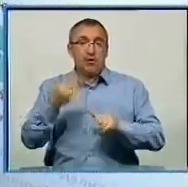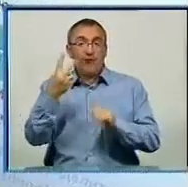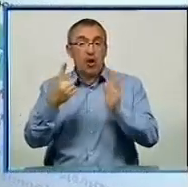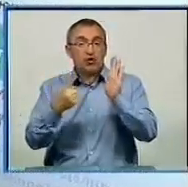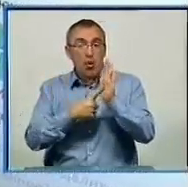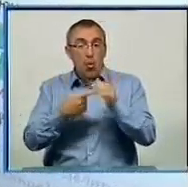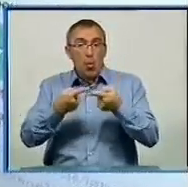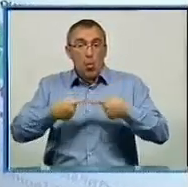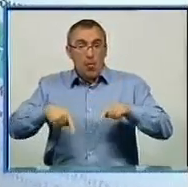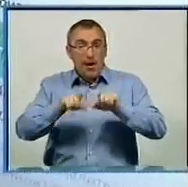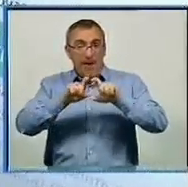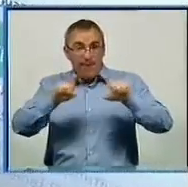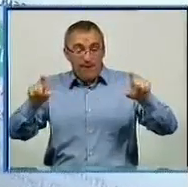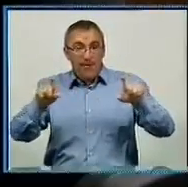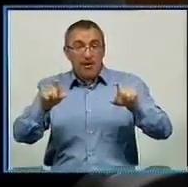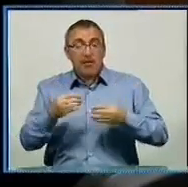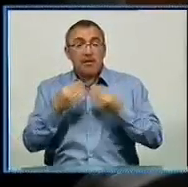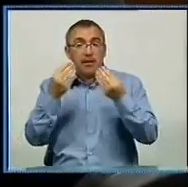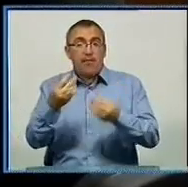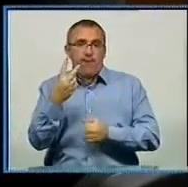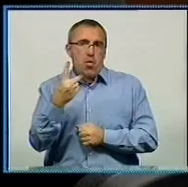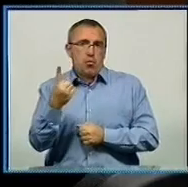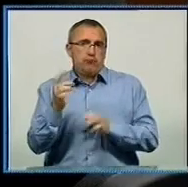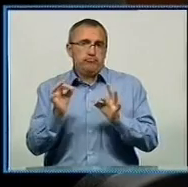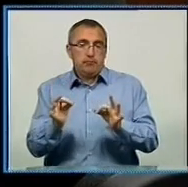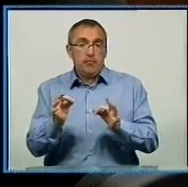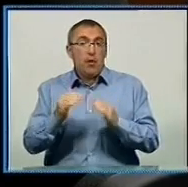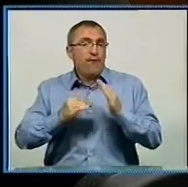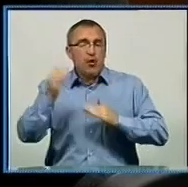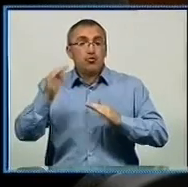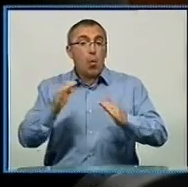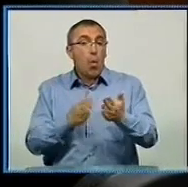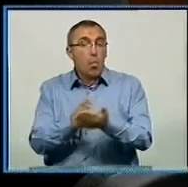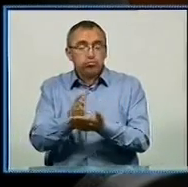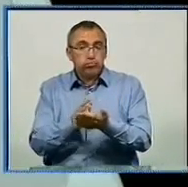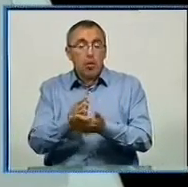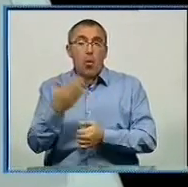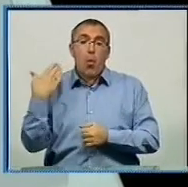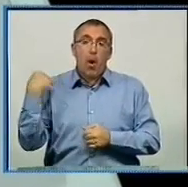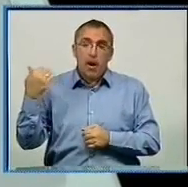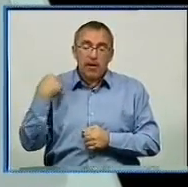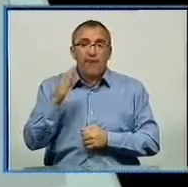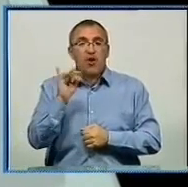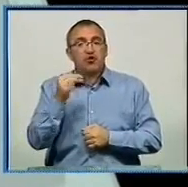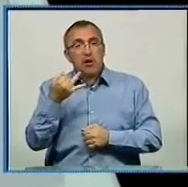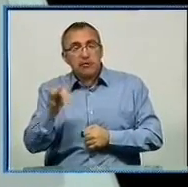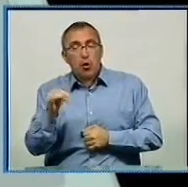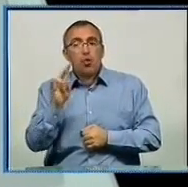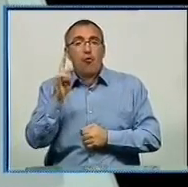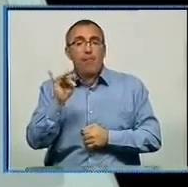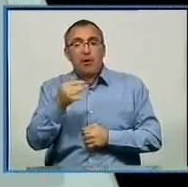управління змістовні відповіді дали в 21. Найвищий рівень обслуговування показали в Олександрійському, Вільшанському та